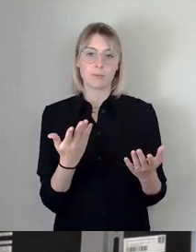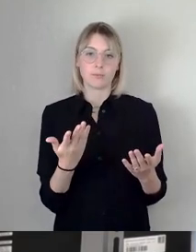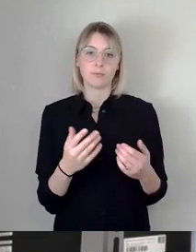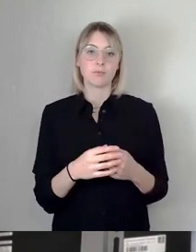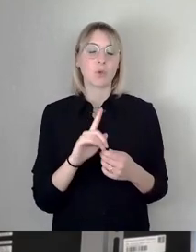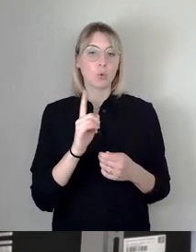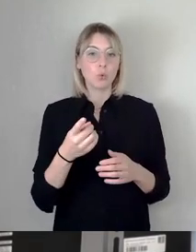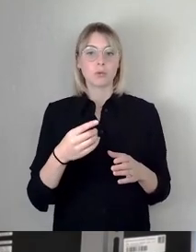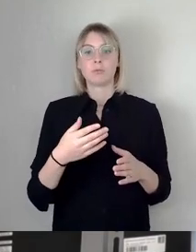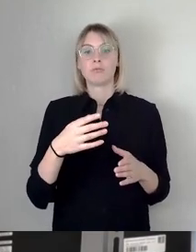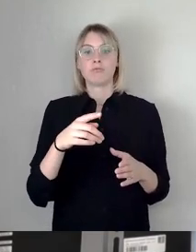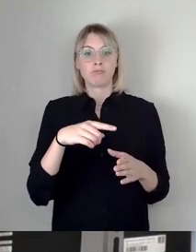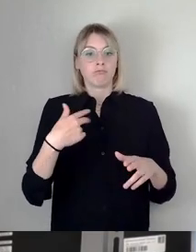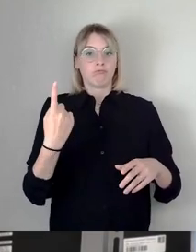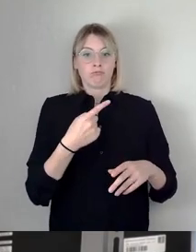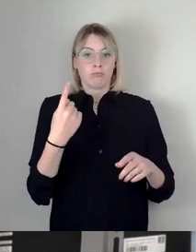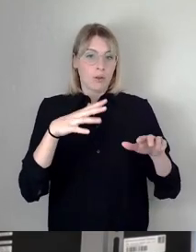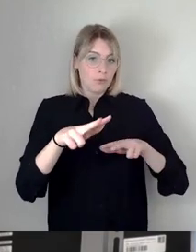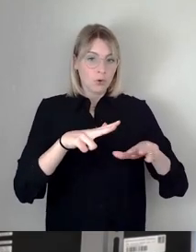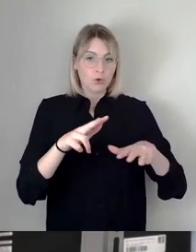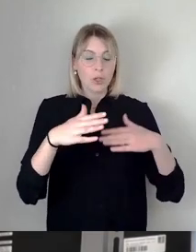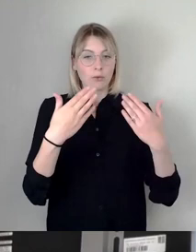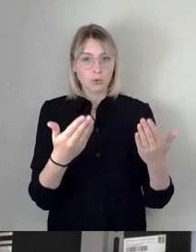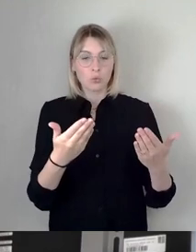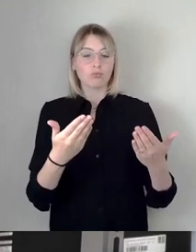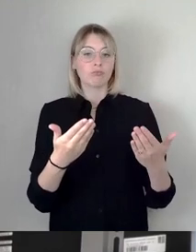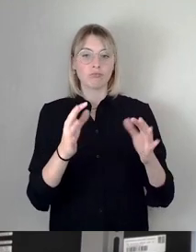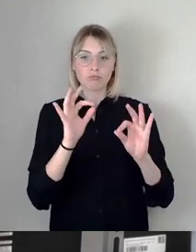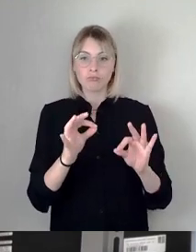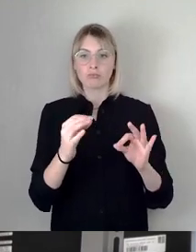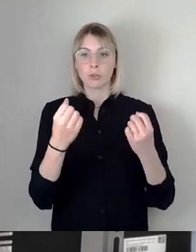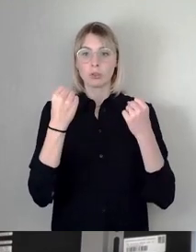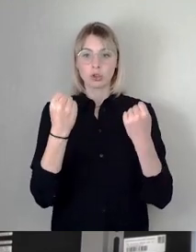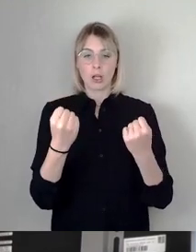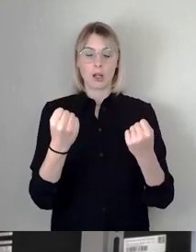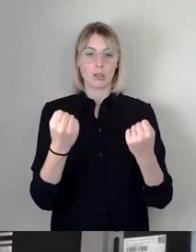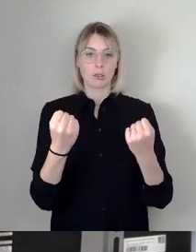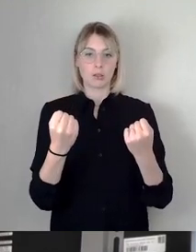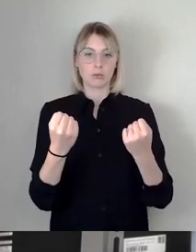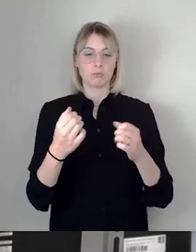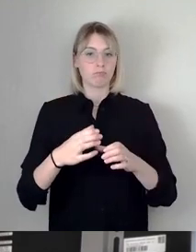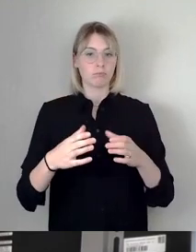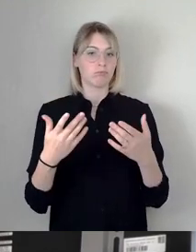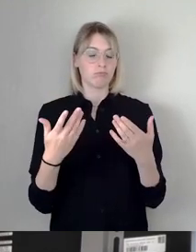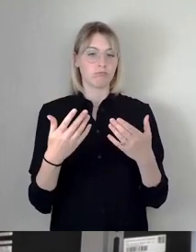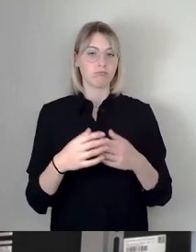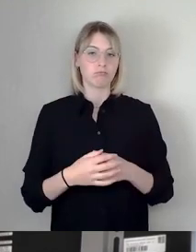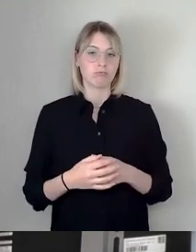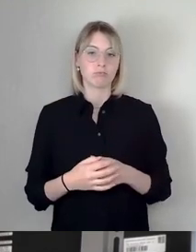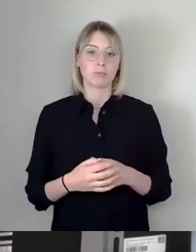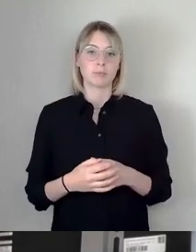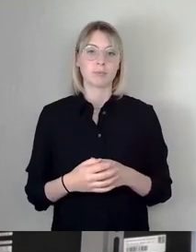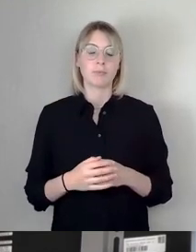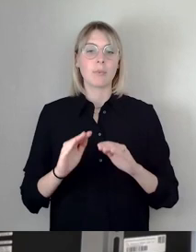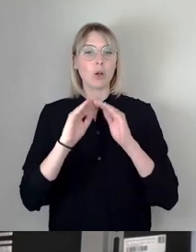einer tragenden Säule unserer Haushaltsannahmen geworden ist. Trotz zahlreicher globaler Krisen, einige hatte ich